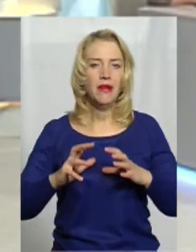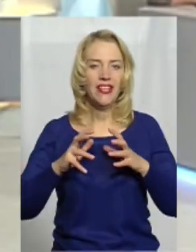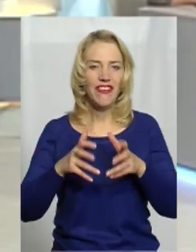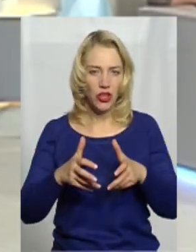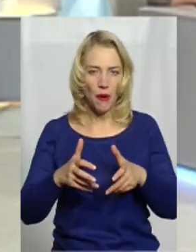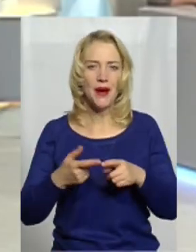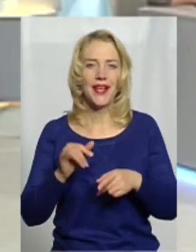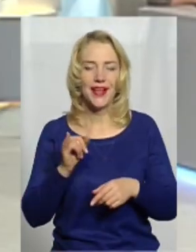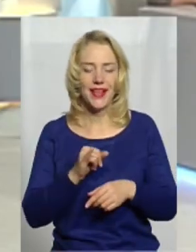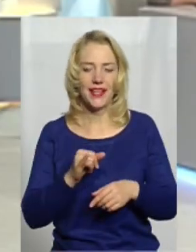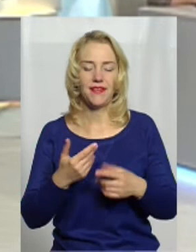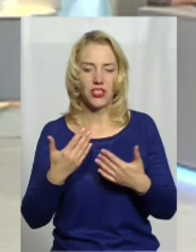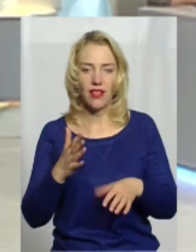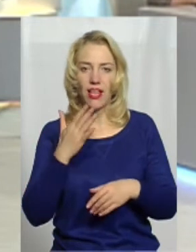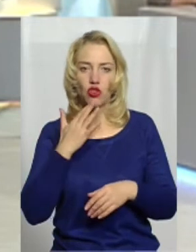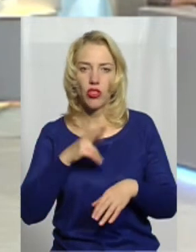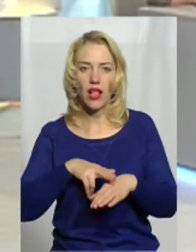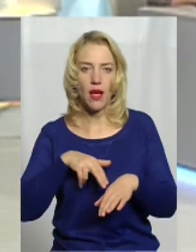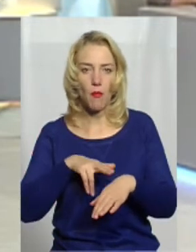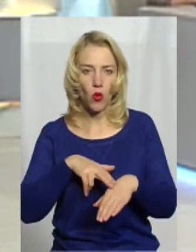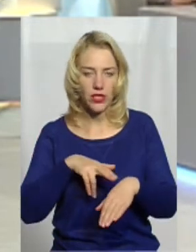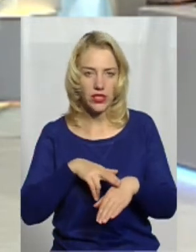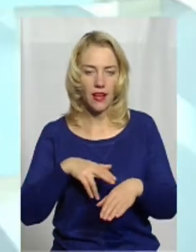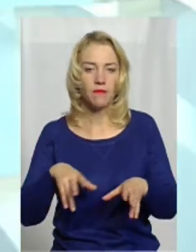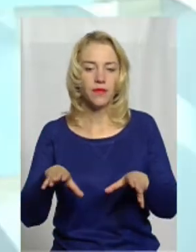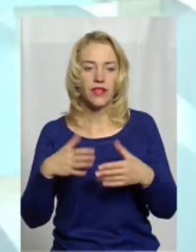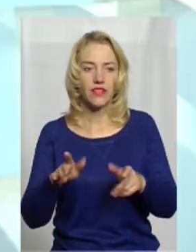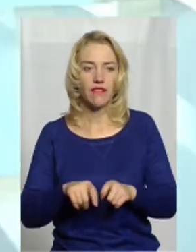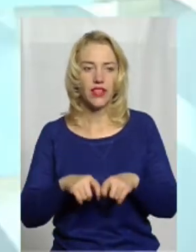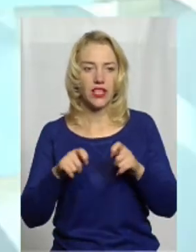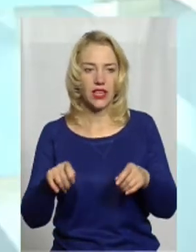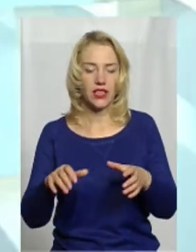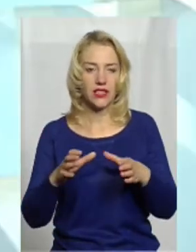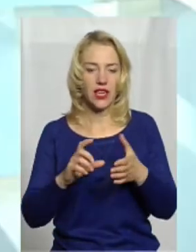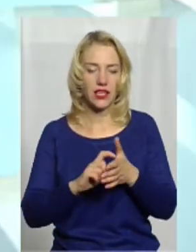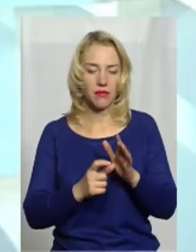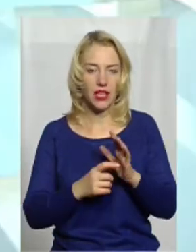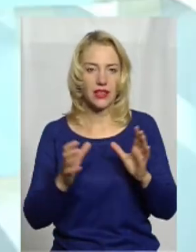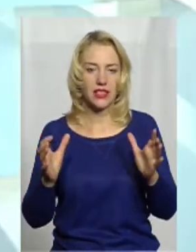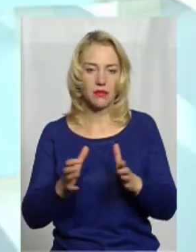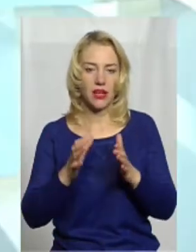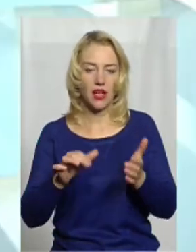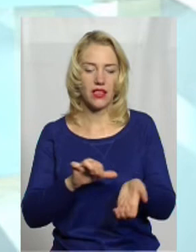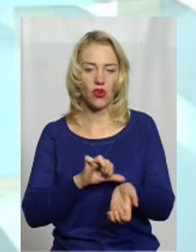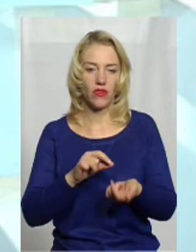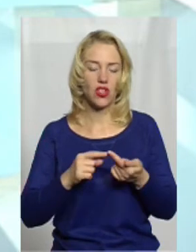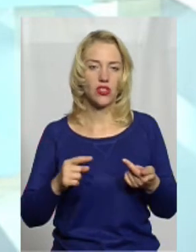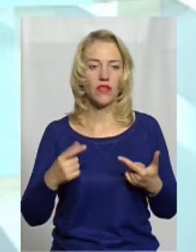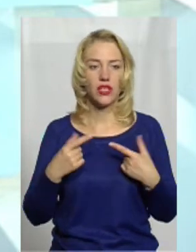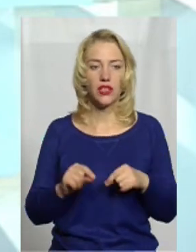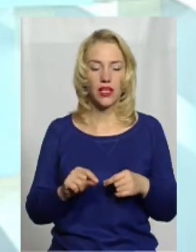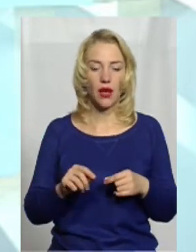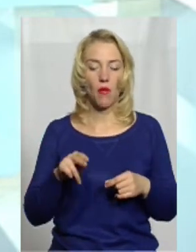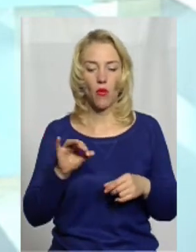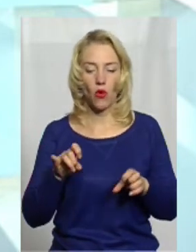вже в Національній поліції відкрилася кімната зберігання наркотичних речовин, де ми по рішенню суду